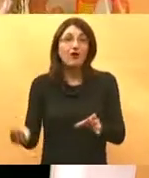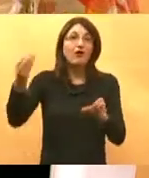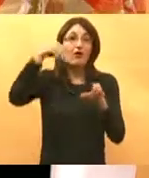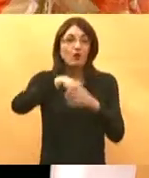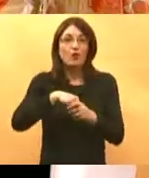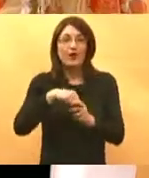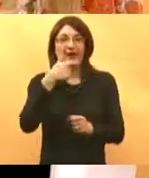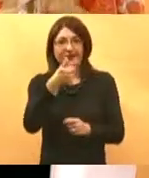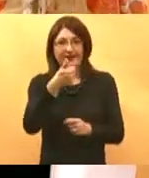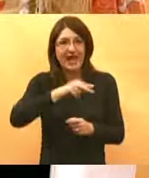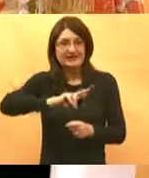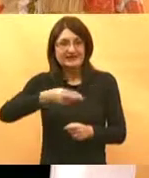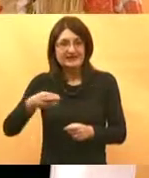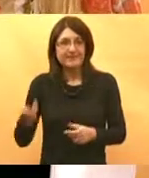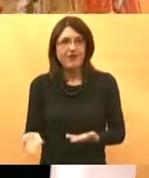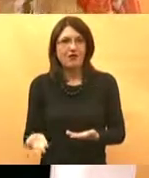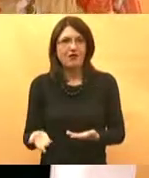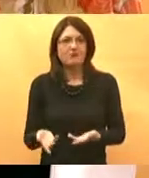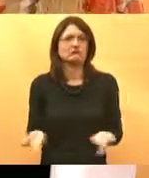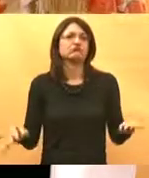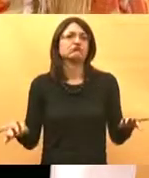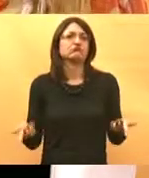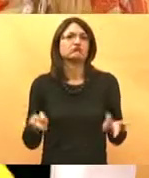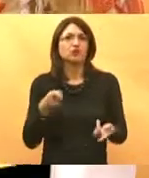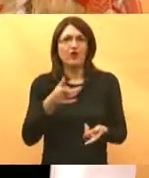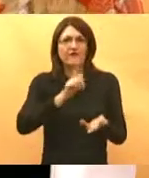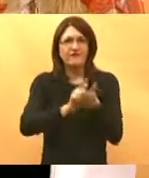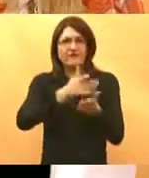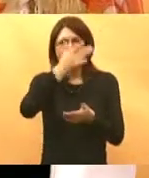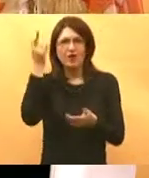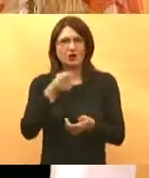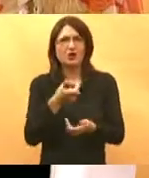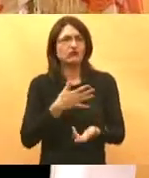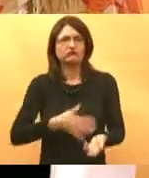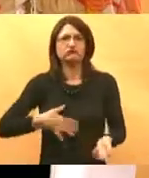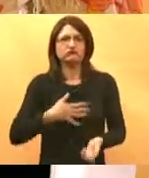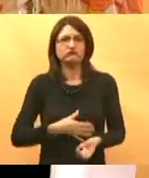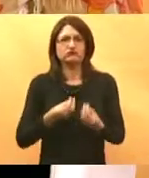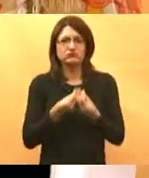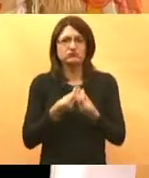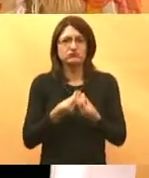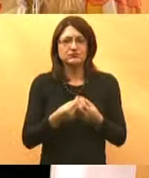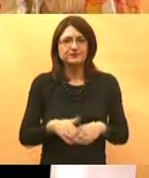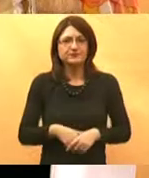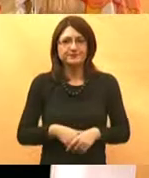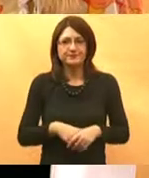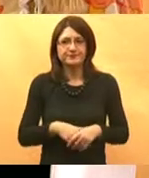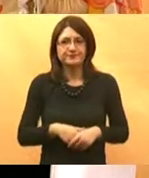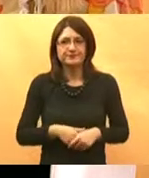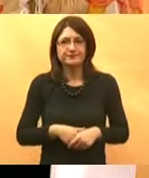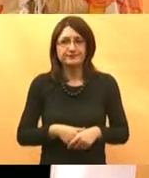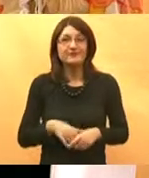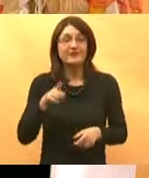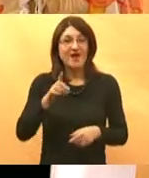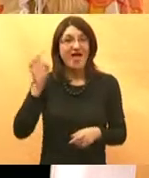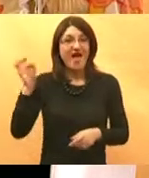ne da je Bože, ljeti zbilja može biti to zvrozno kao zdravstvena usluga. To treba pogled s više strane. Po